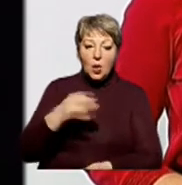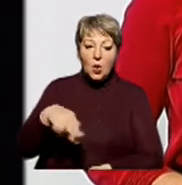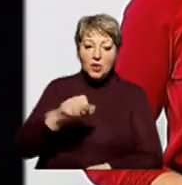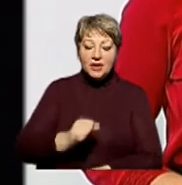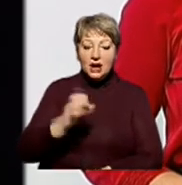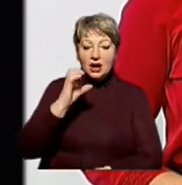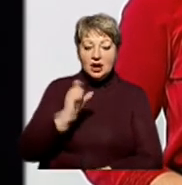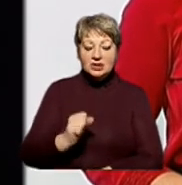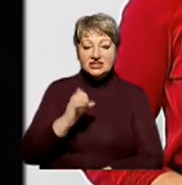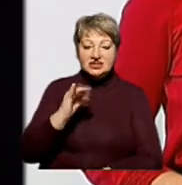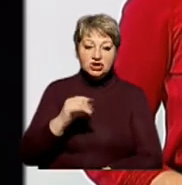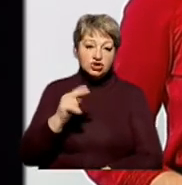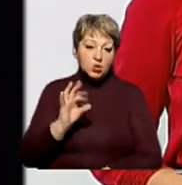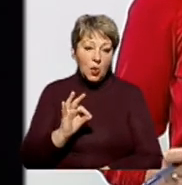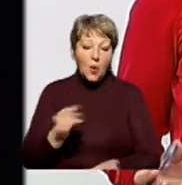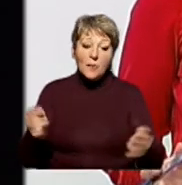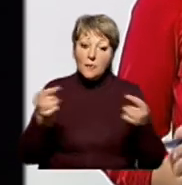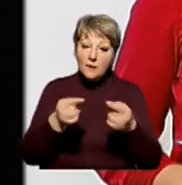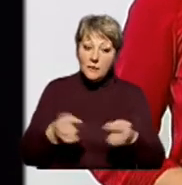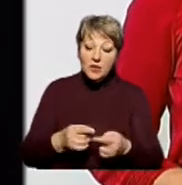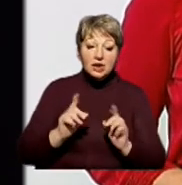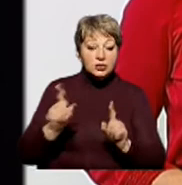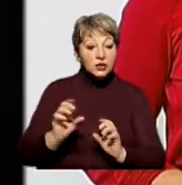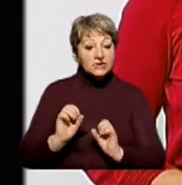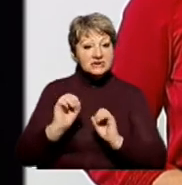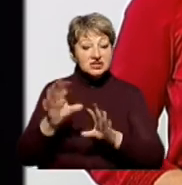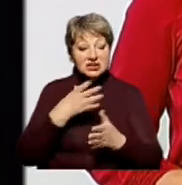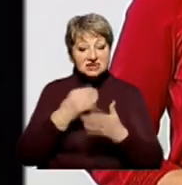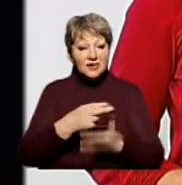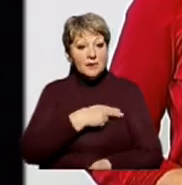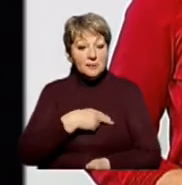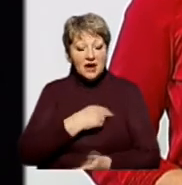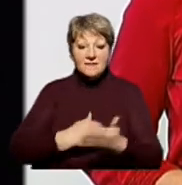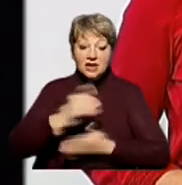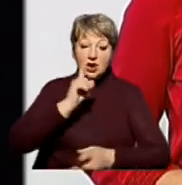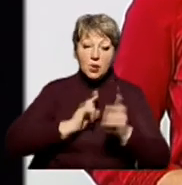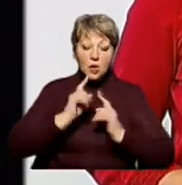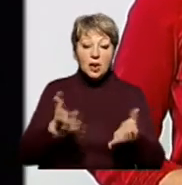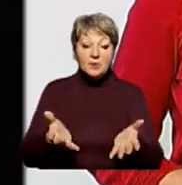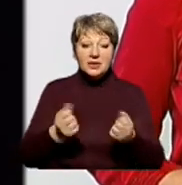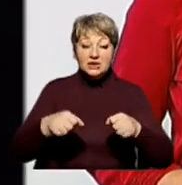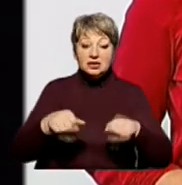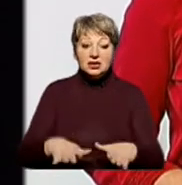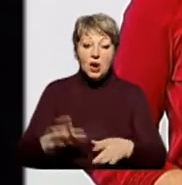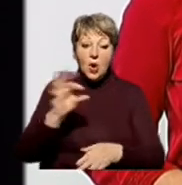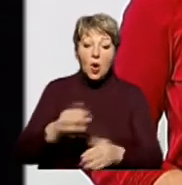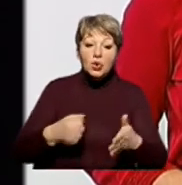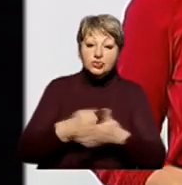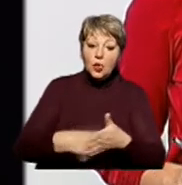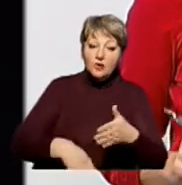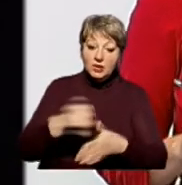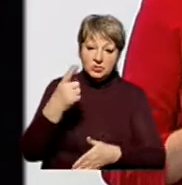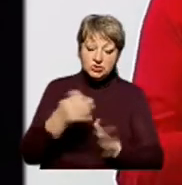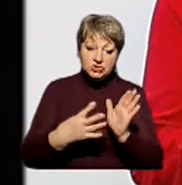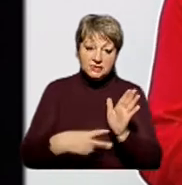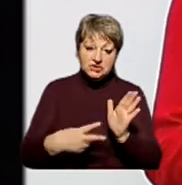ОДА Олександра Скічка. Відповідно, той склав депутатські повноваження та Верховна Рада прийняла рішення про довибори у 197